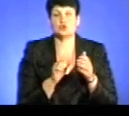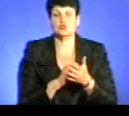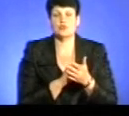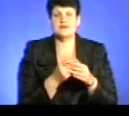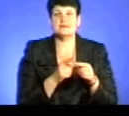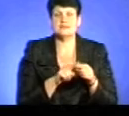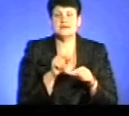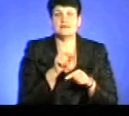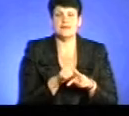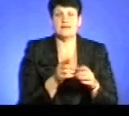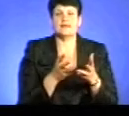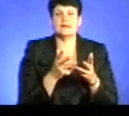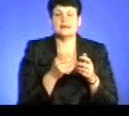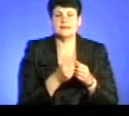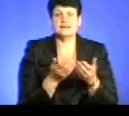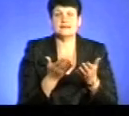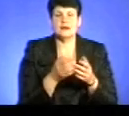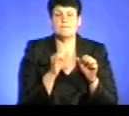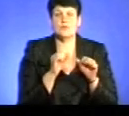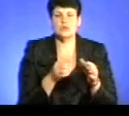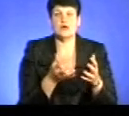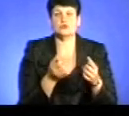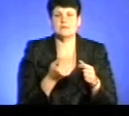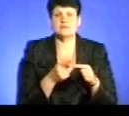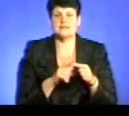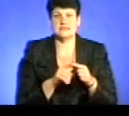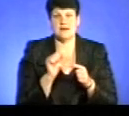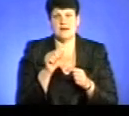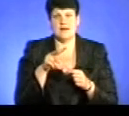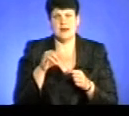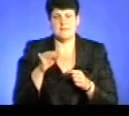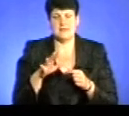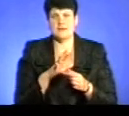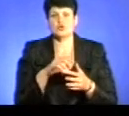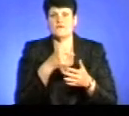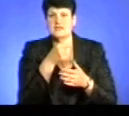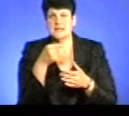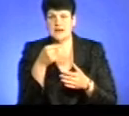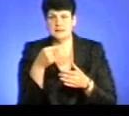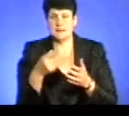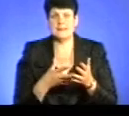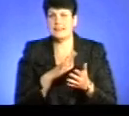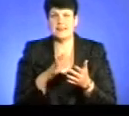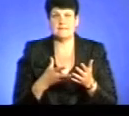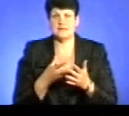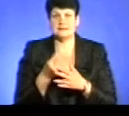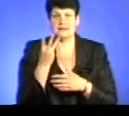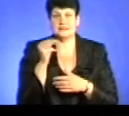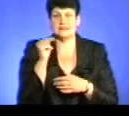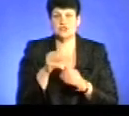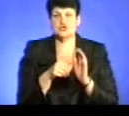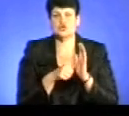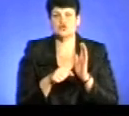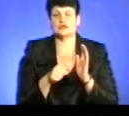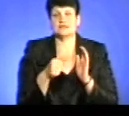яка могла отримати ці аліменти. Якщо відняти неплатників, це виходить 3633